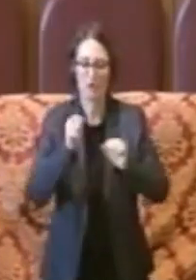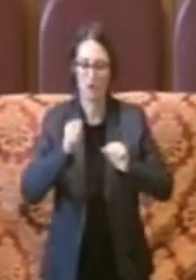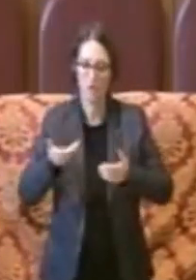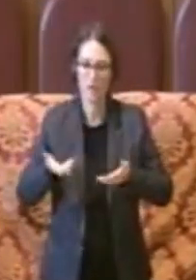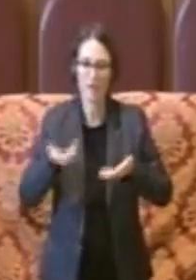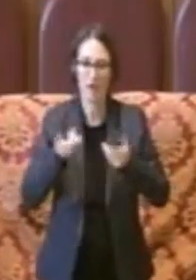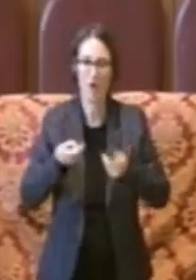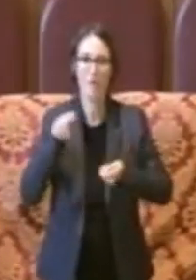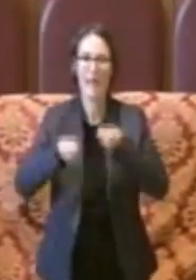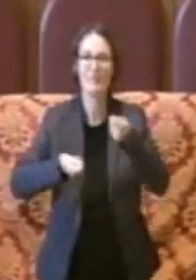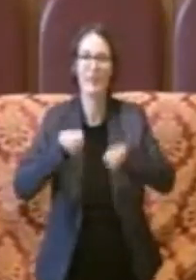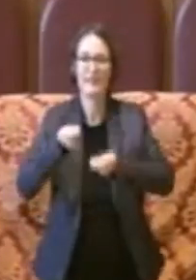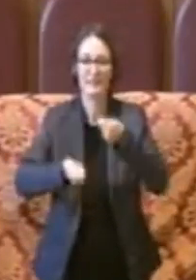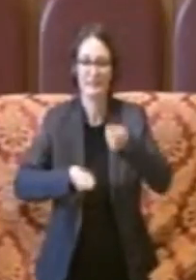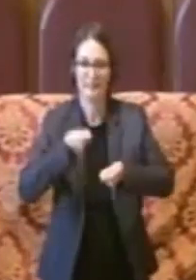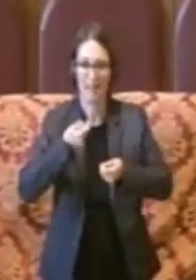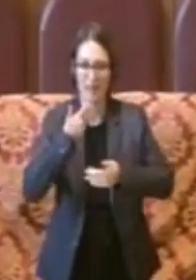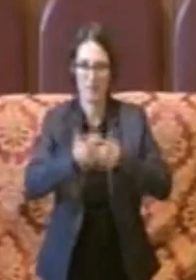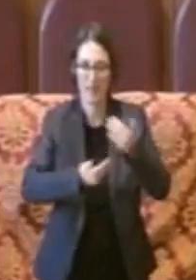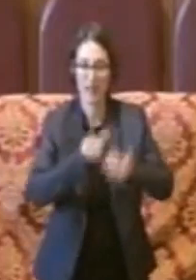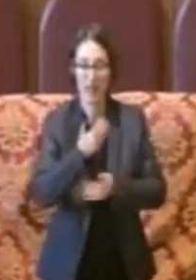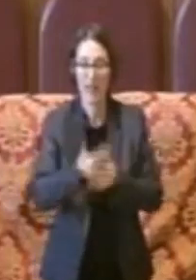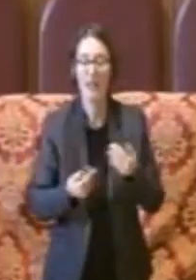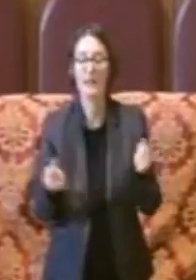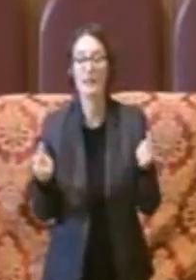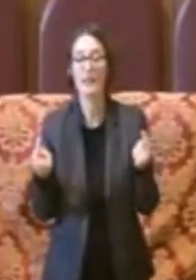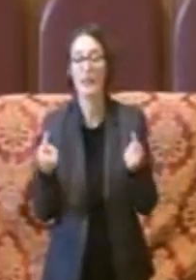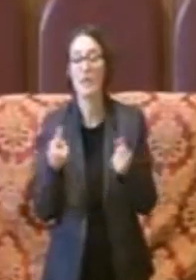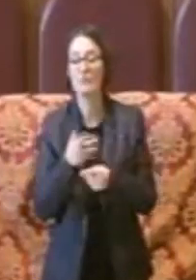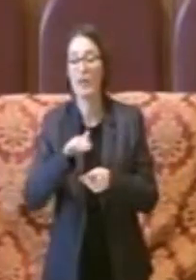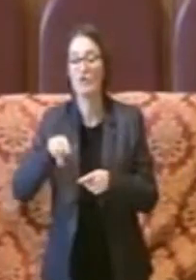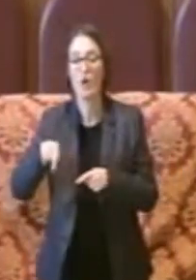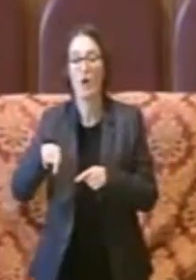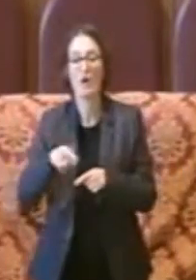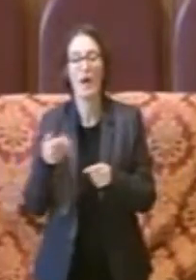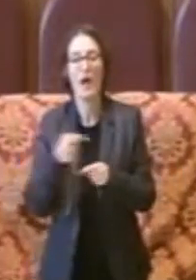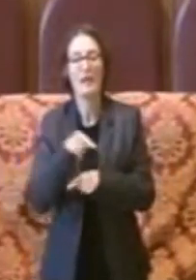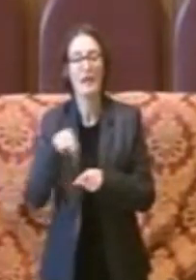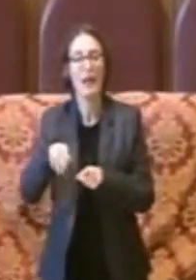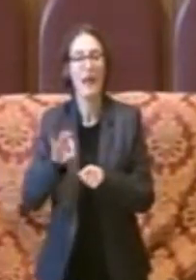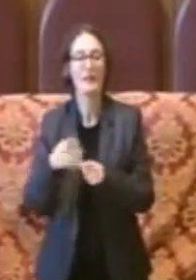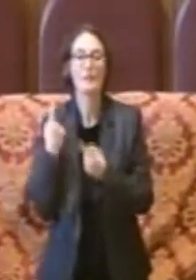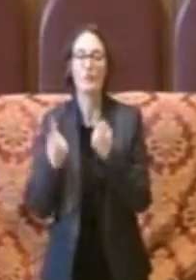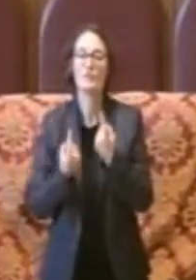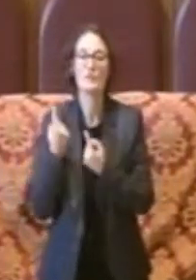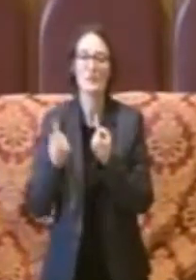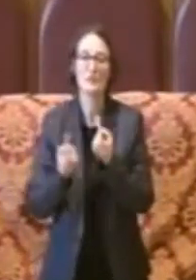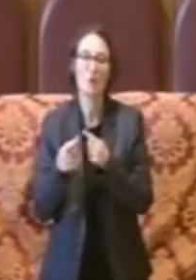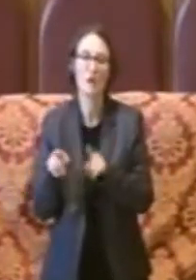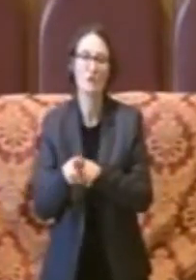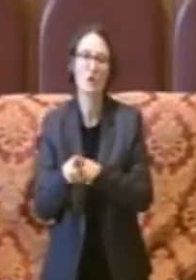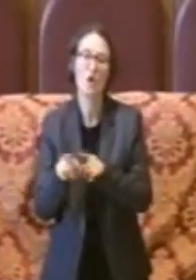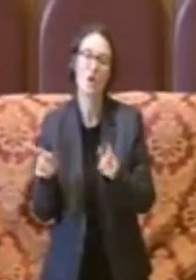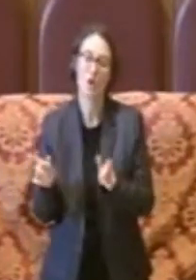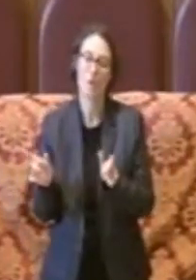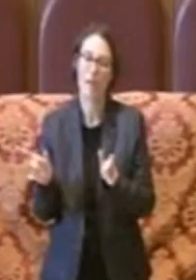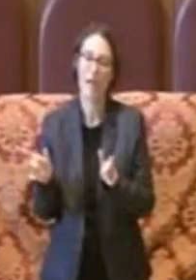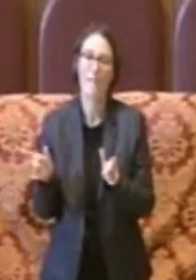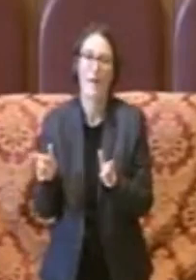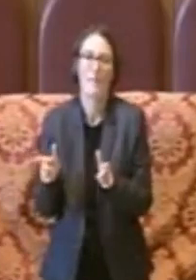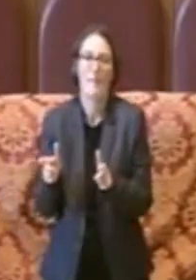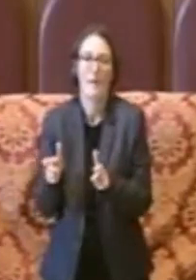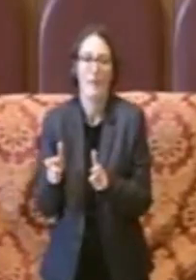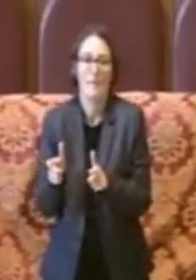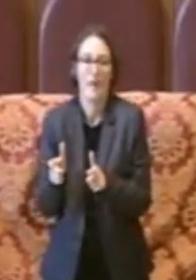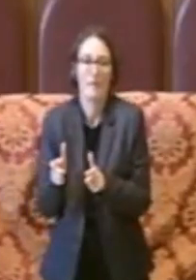investimenti e dall'altra una situazione che per così dire restringeva quelle che erano le maglie anche